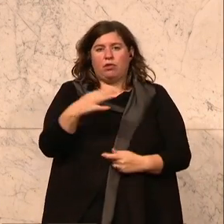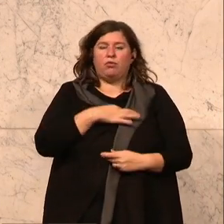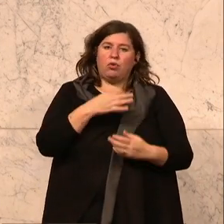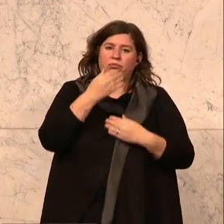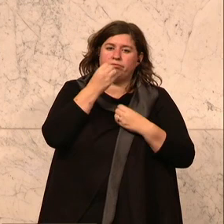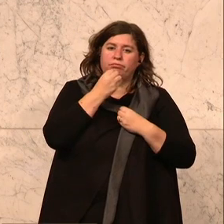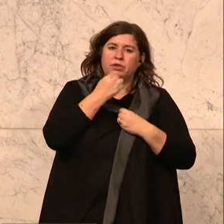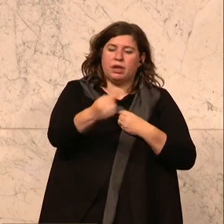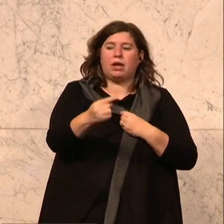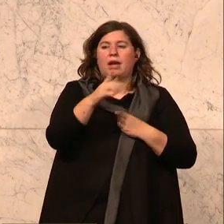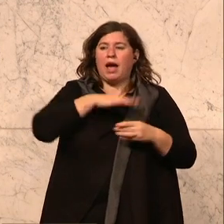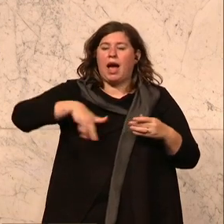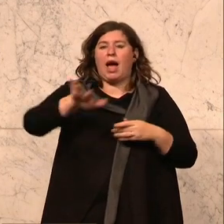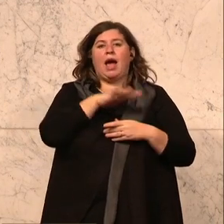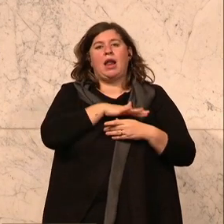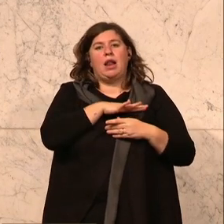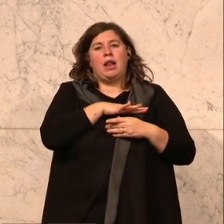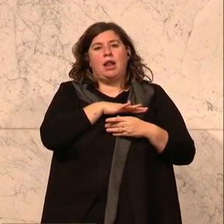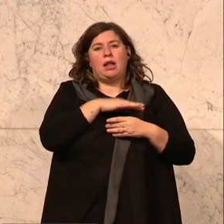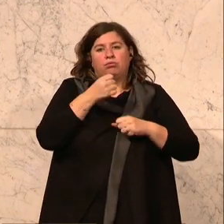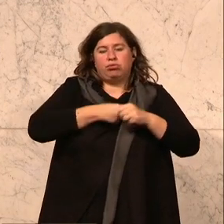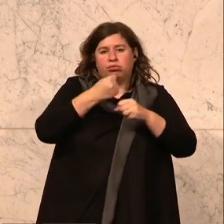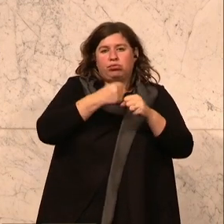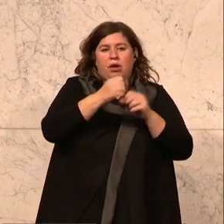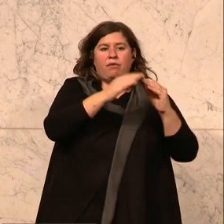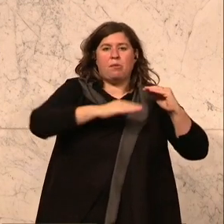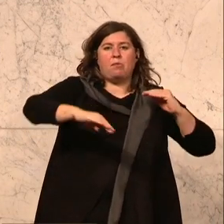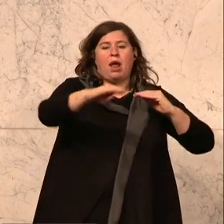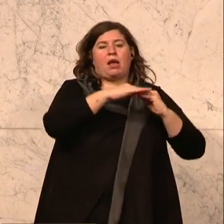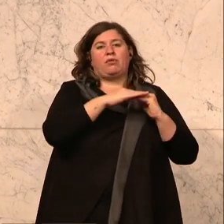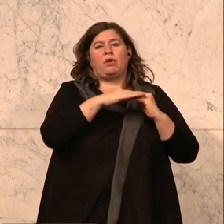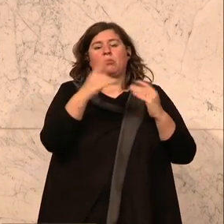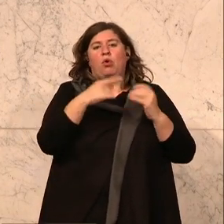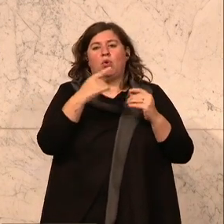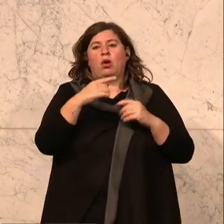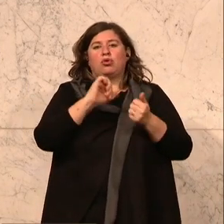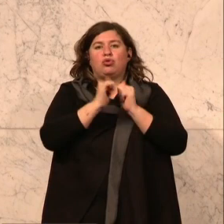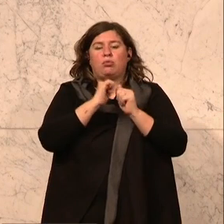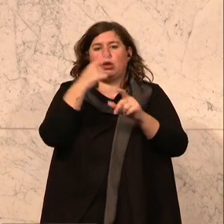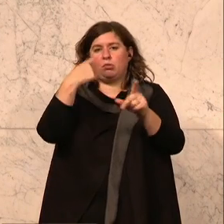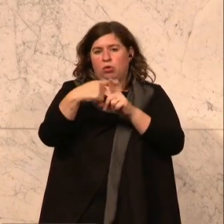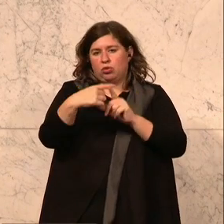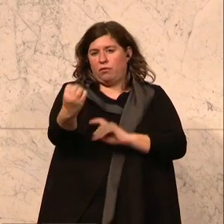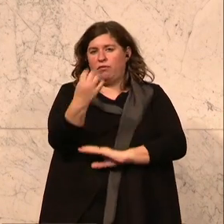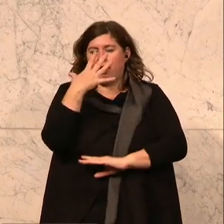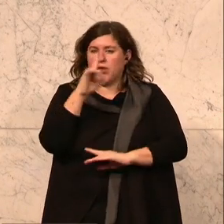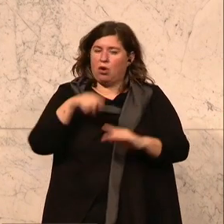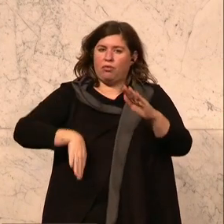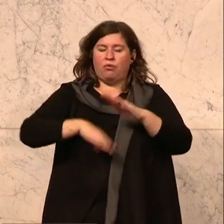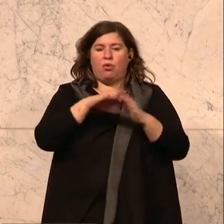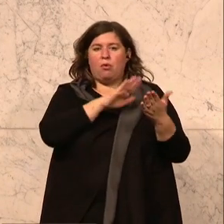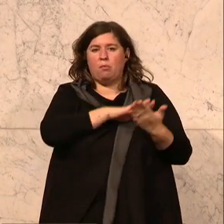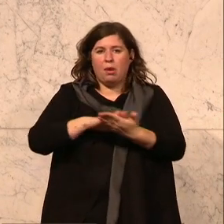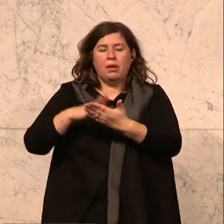alles daran gesetzt haben, dass die Plattform bzw. der Sender ORF Sport Plus in vollem Umfang erhalten bleibt. Es hat